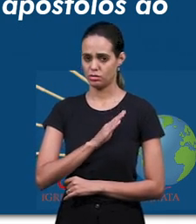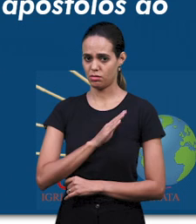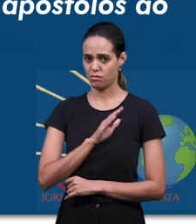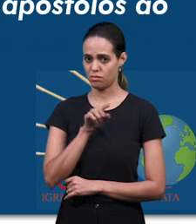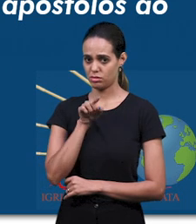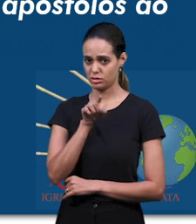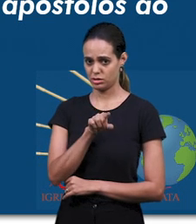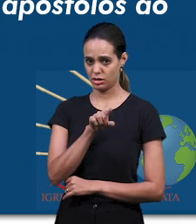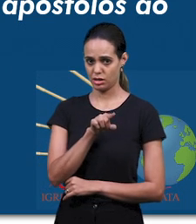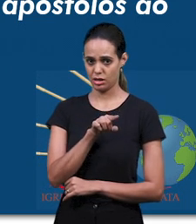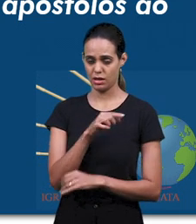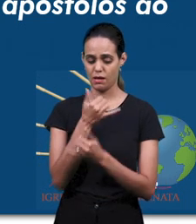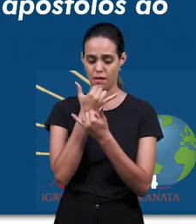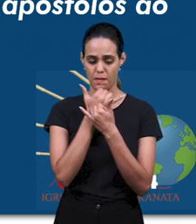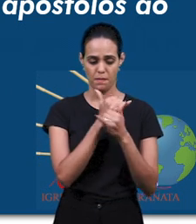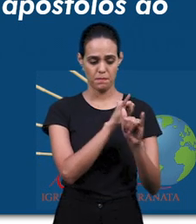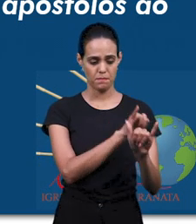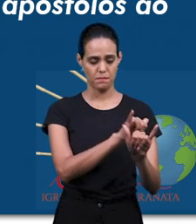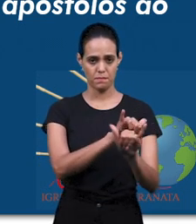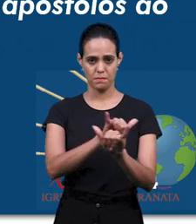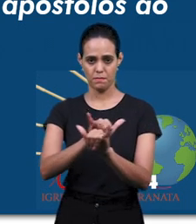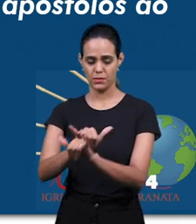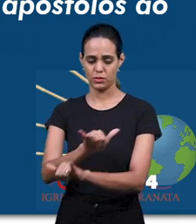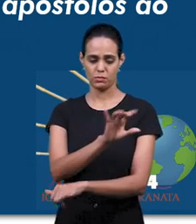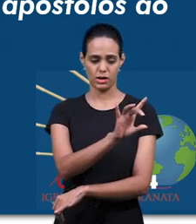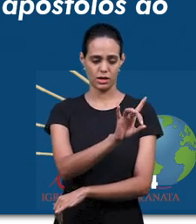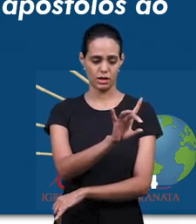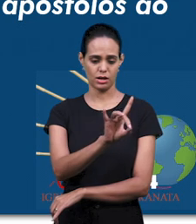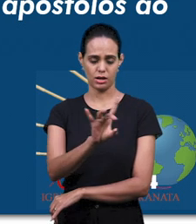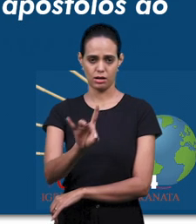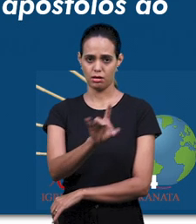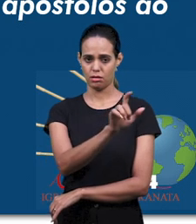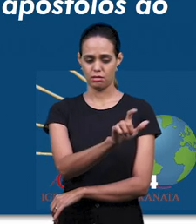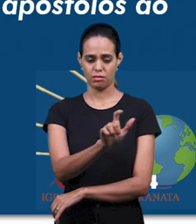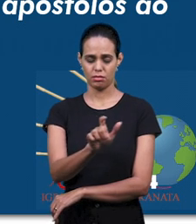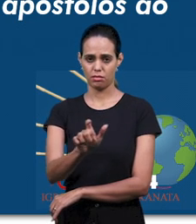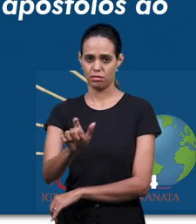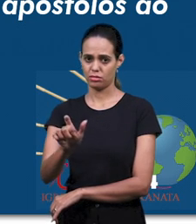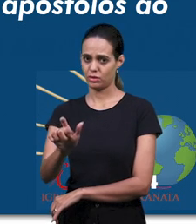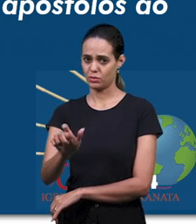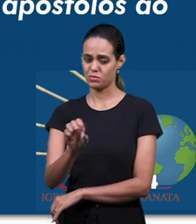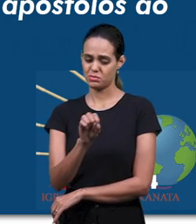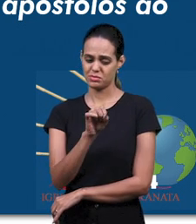брату, совершившему грех его.